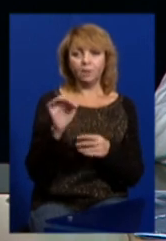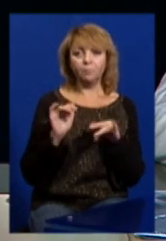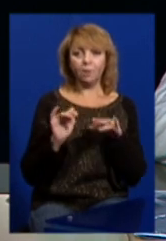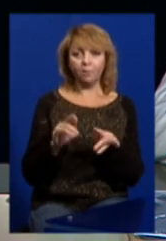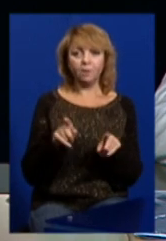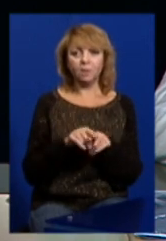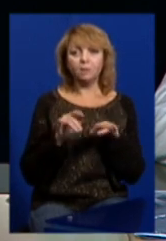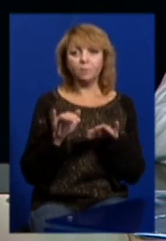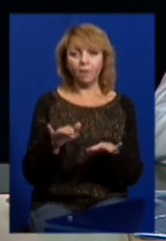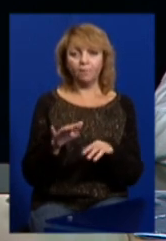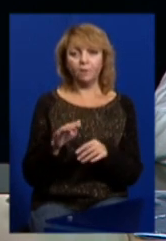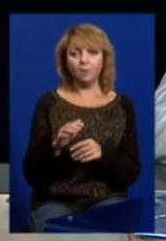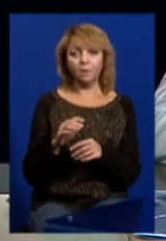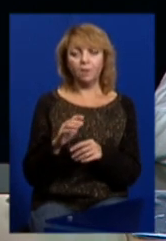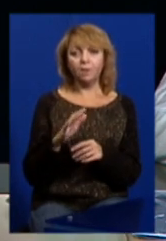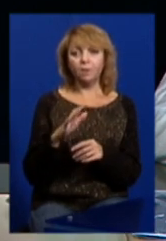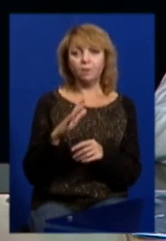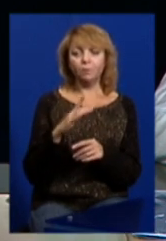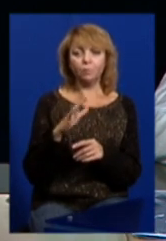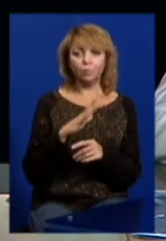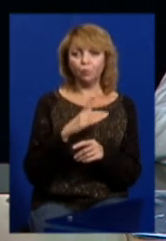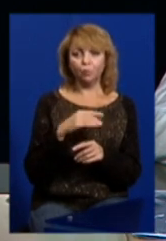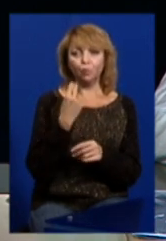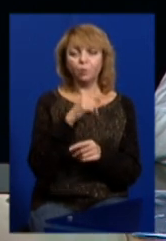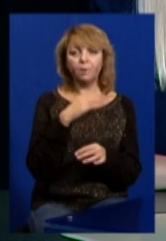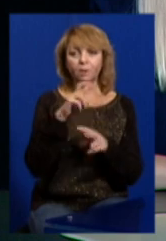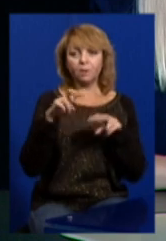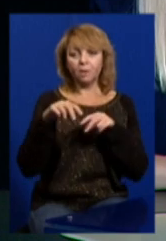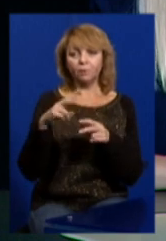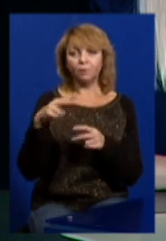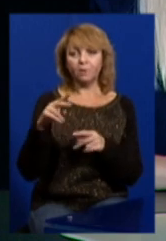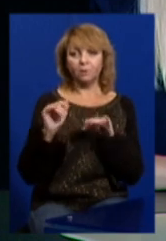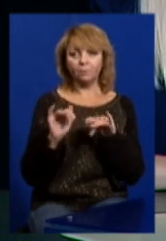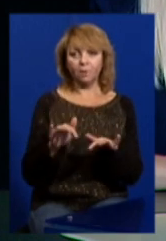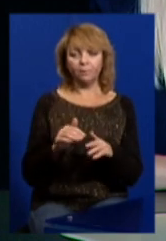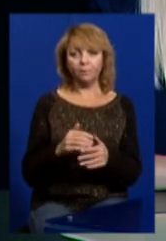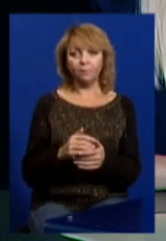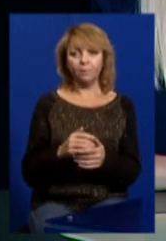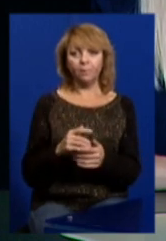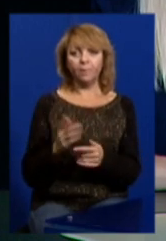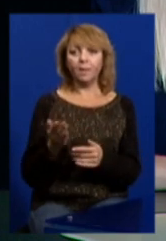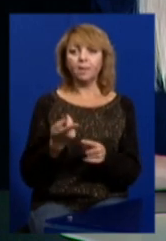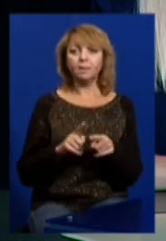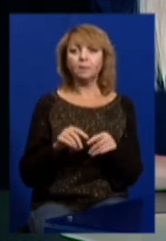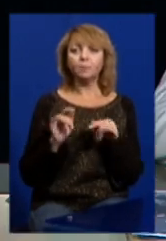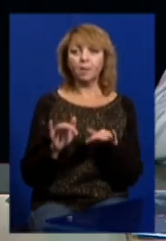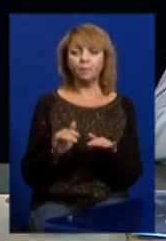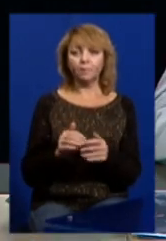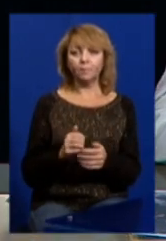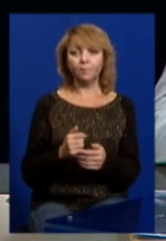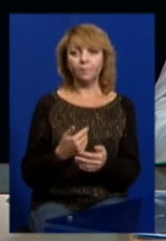краще б я 20 розглянув інших, чим одну цю. Які справи це? Ну ось,